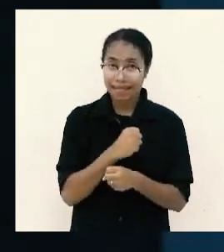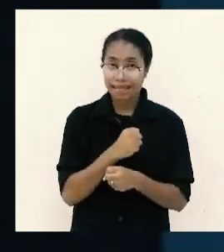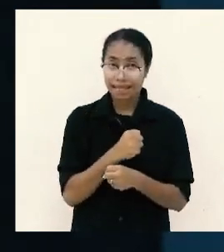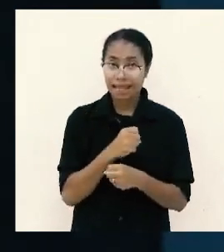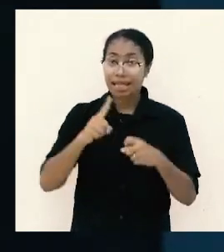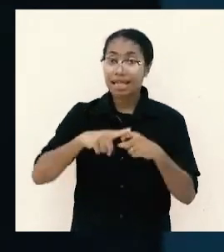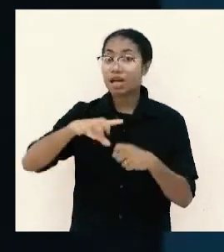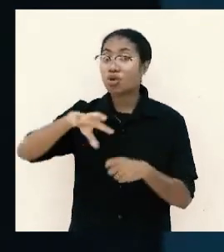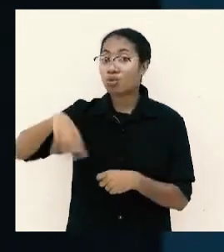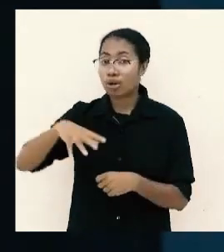dapatkan dari orang lain